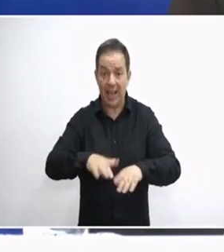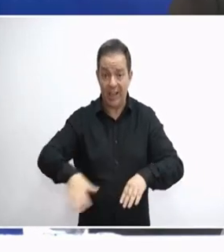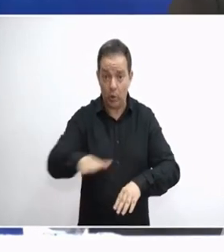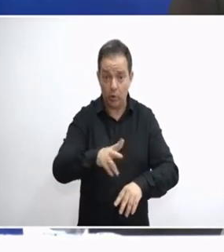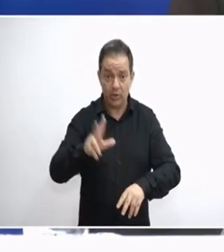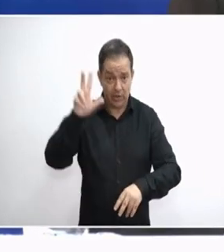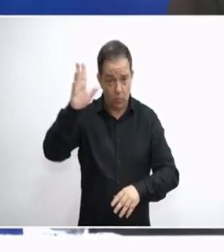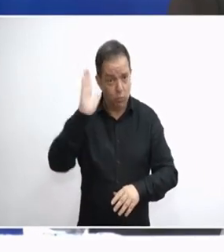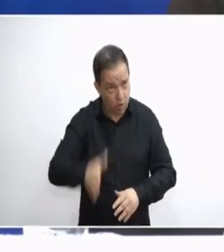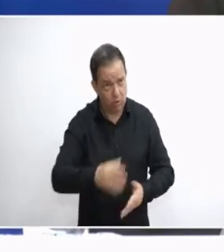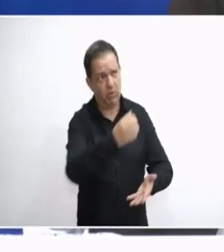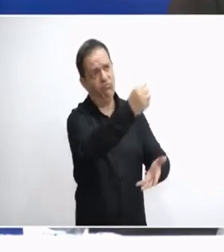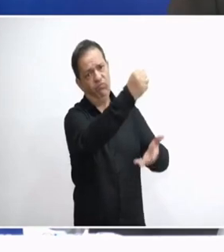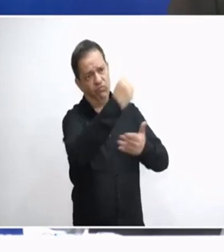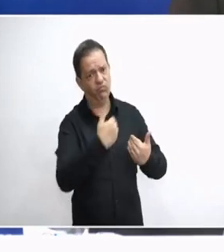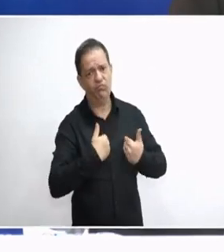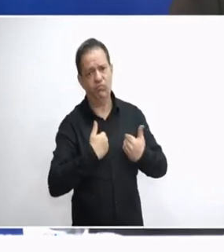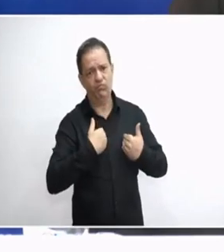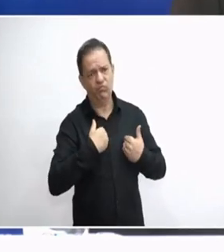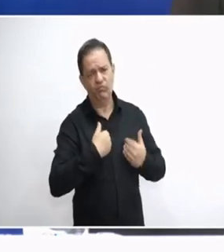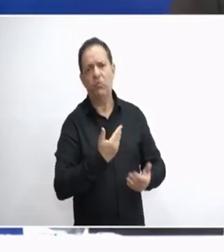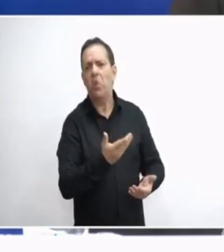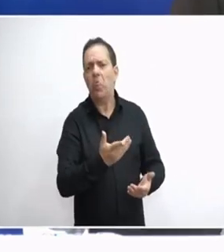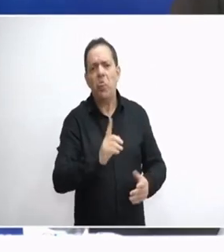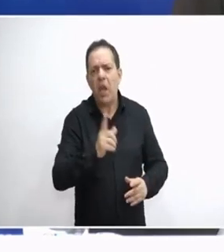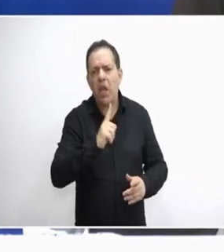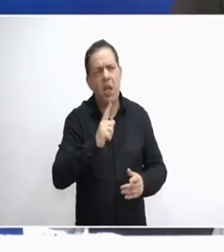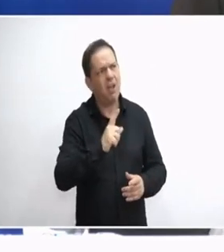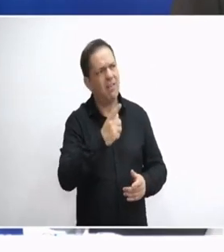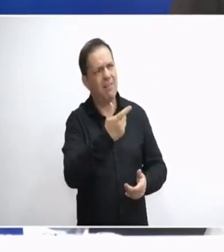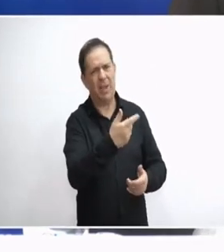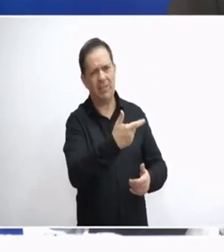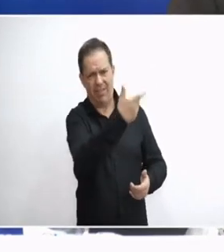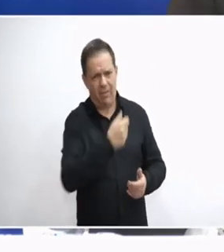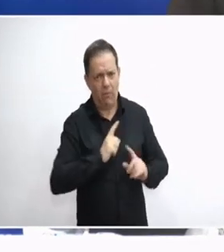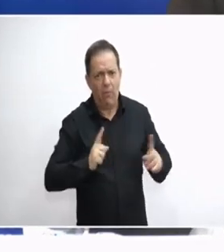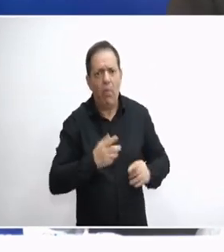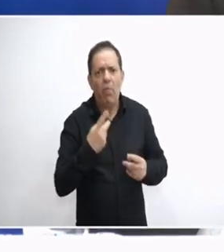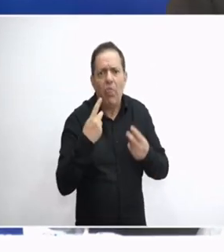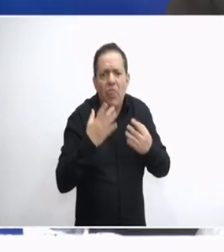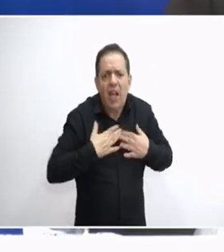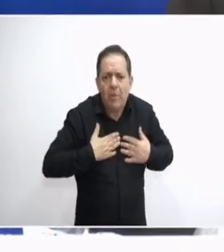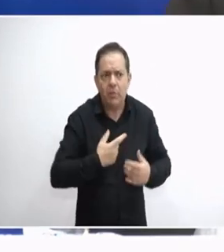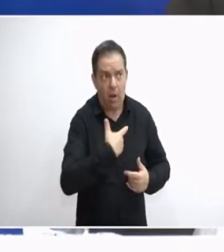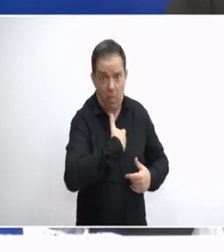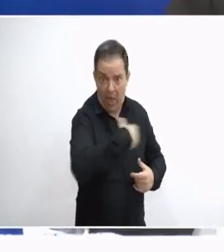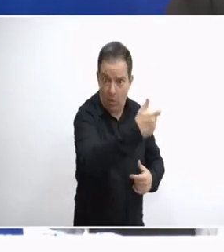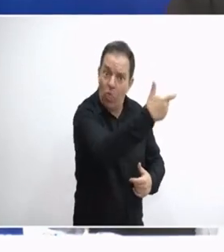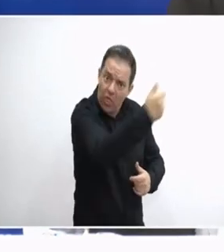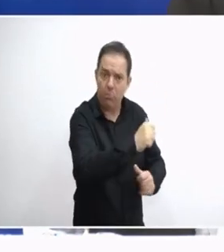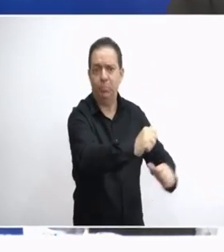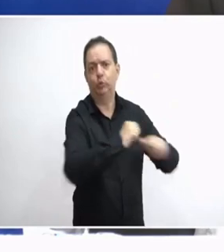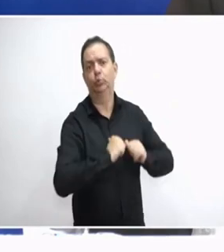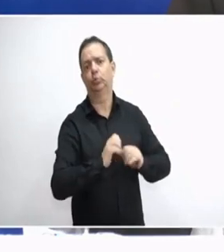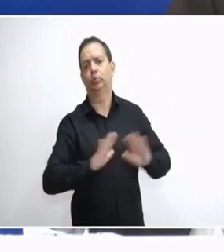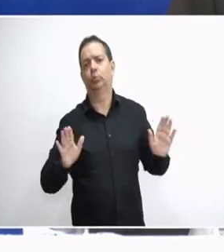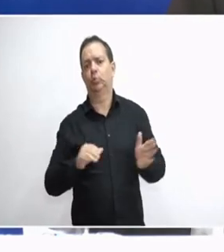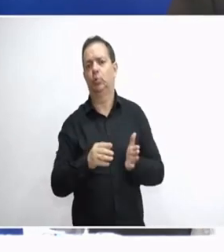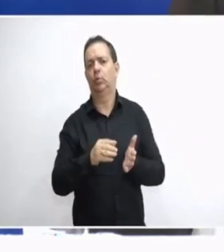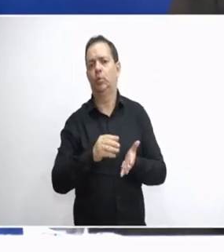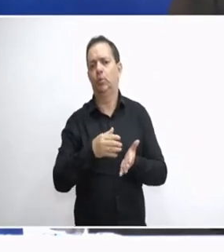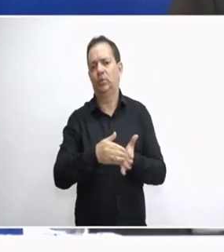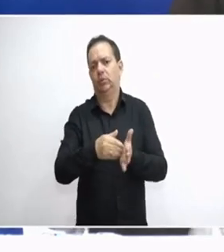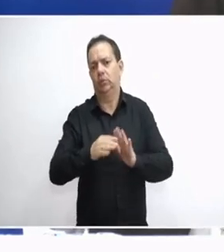Μπορούμε να τα πάρουμε. Είναι δικά μας. Δεν ζητάμε τίποτα περισσότερο και λιγότερο από τα δικά μας. Όμως είναι καθαρή θέση της στην